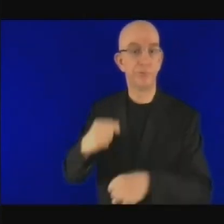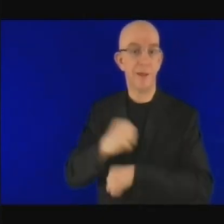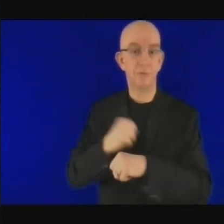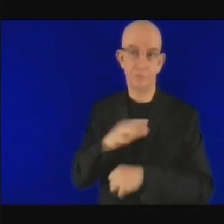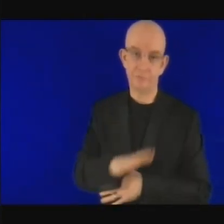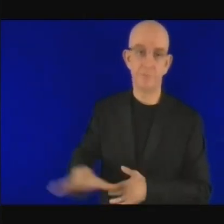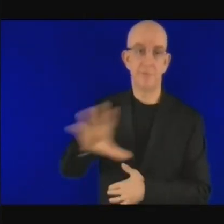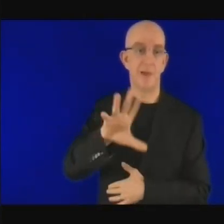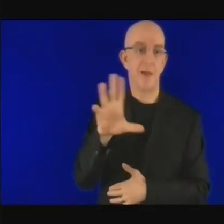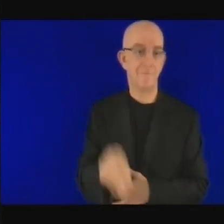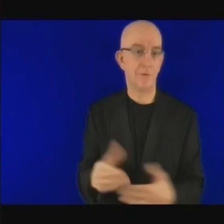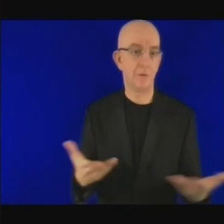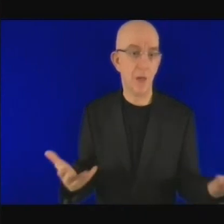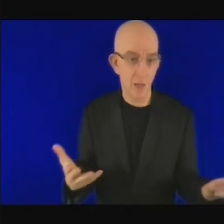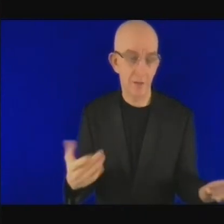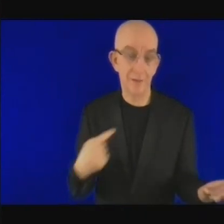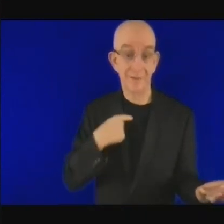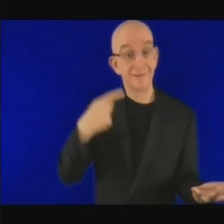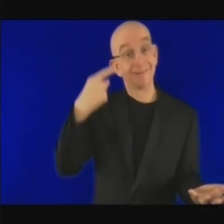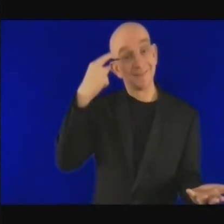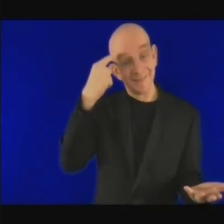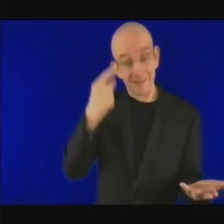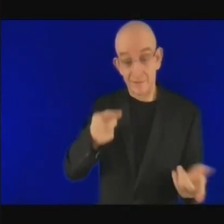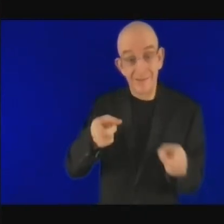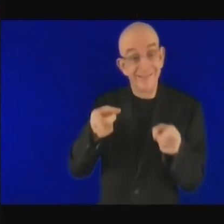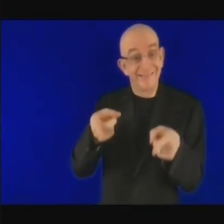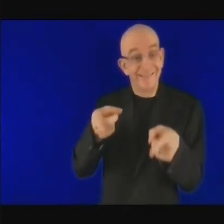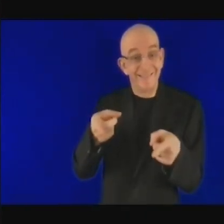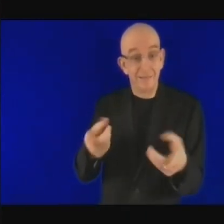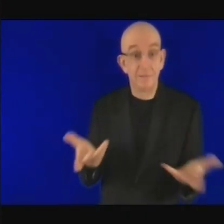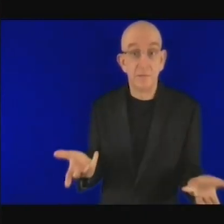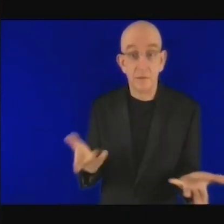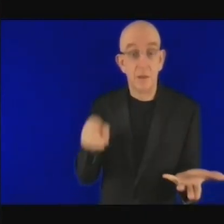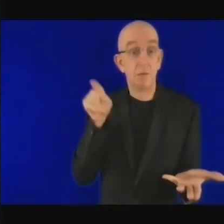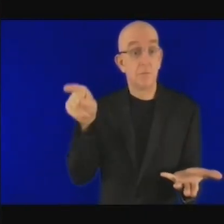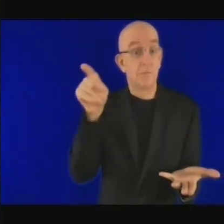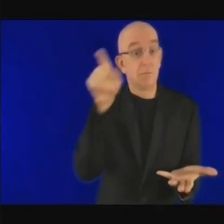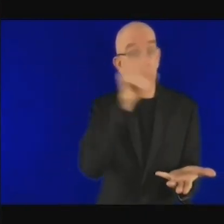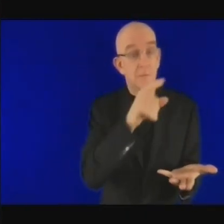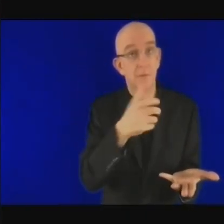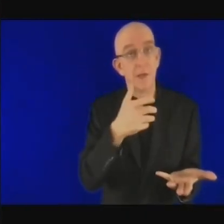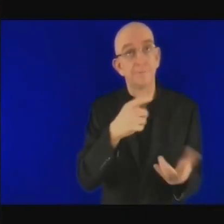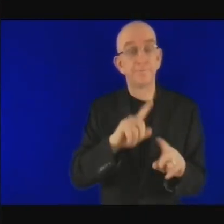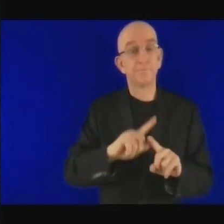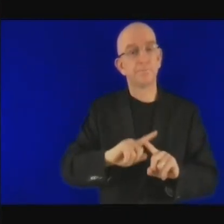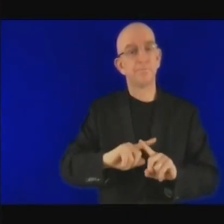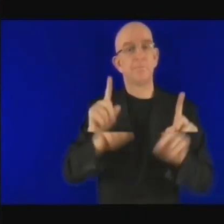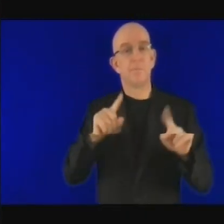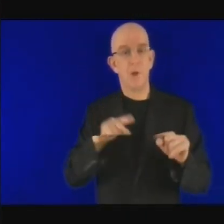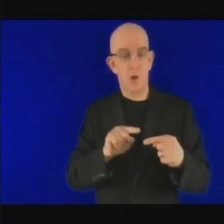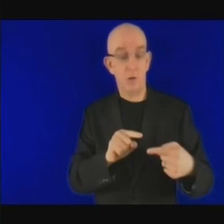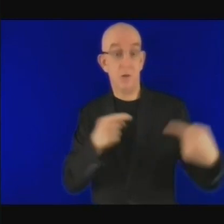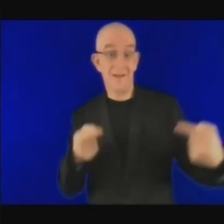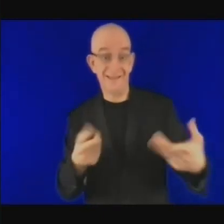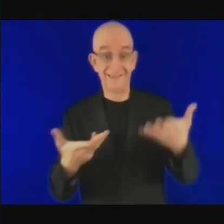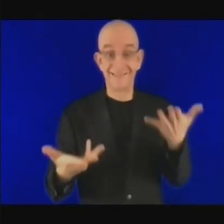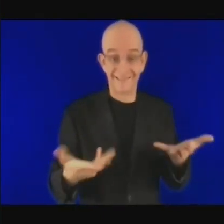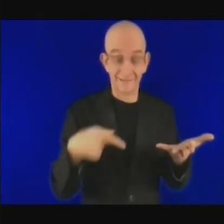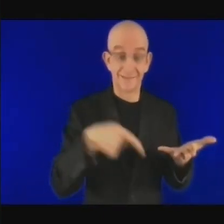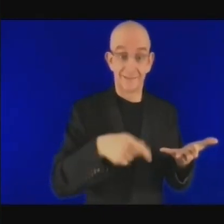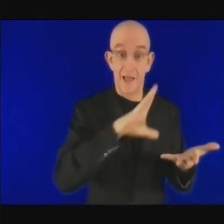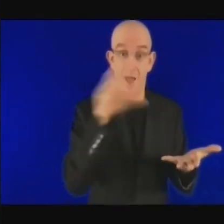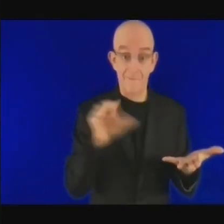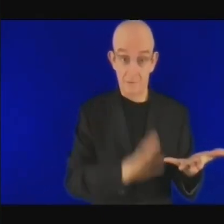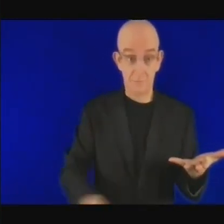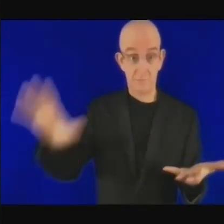Je pense qu'il y a une autre contrainte qui pèse sur le continent africain et on devrait faire figurer cela dans notre